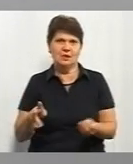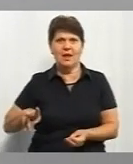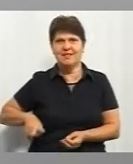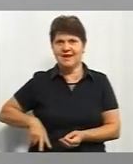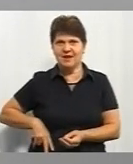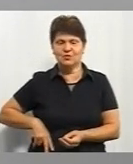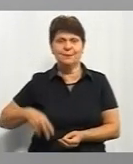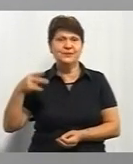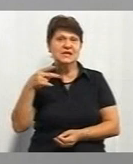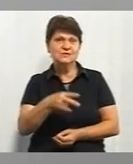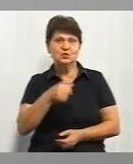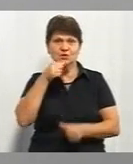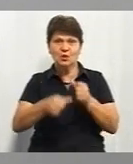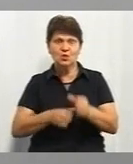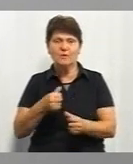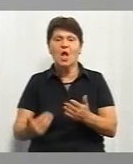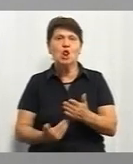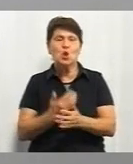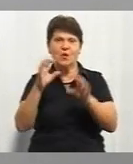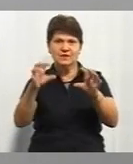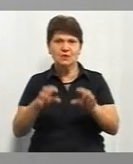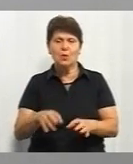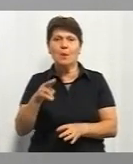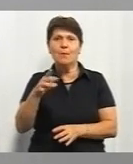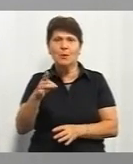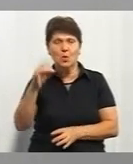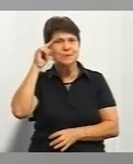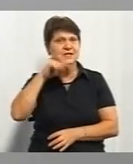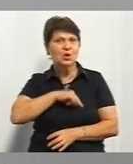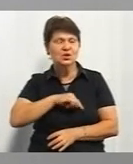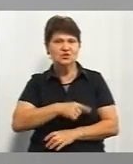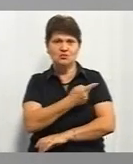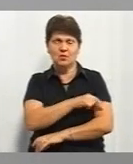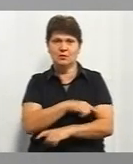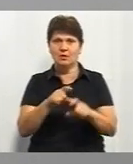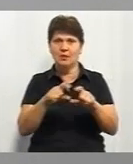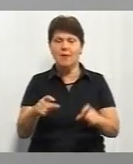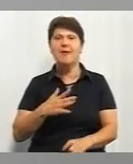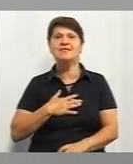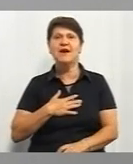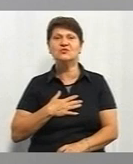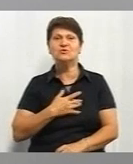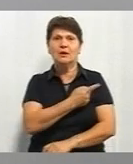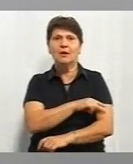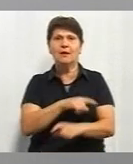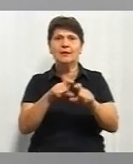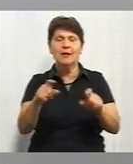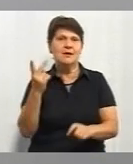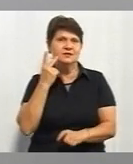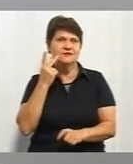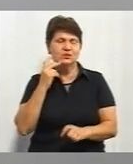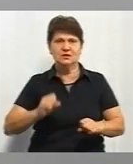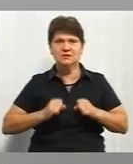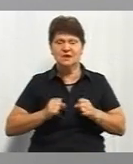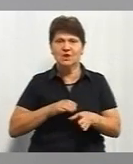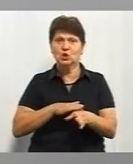З 2000 року вийшов закон України про психіатричну допомогу і в нашій лікарні ми завжди старались дотримуватись